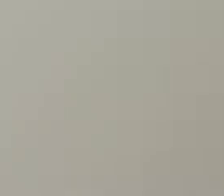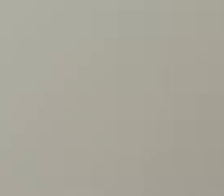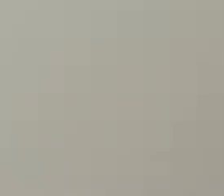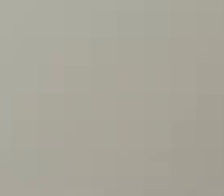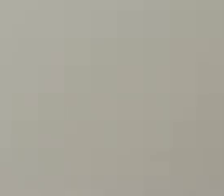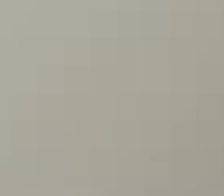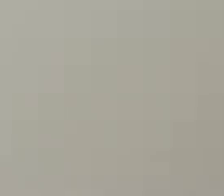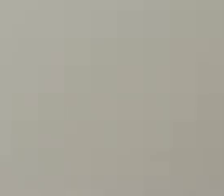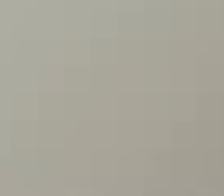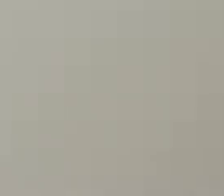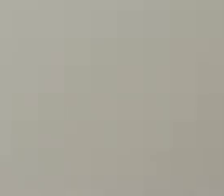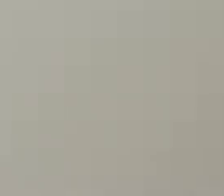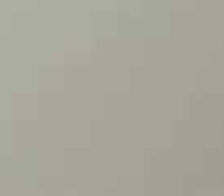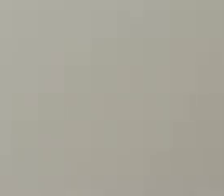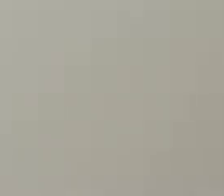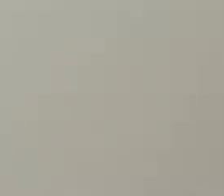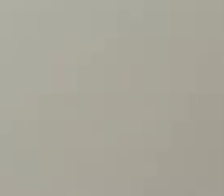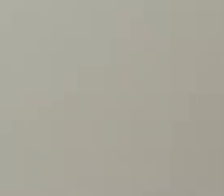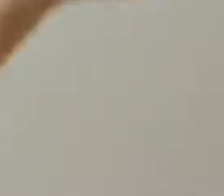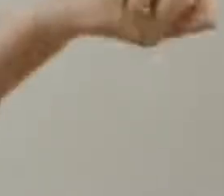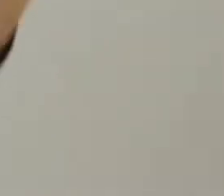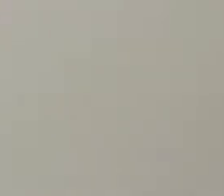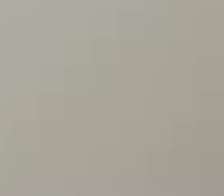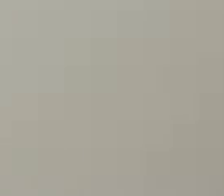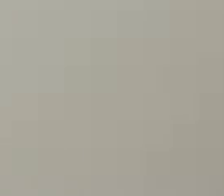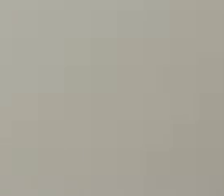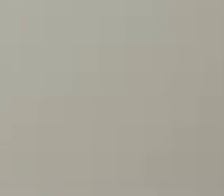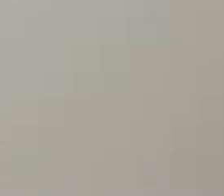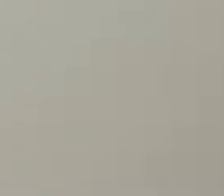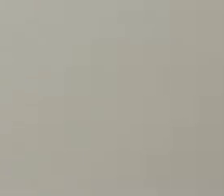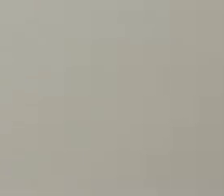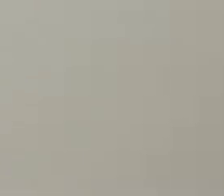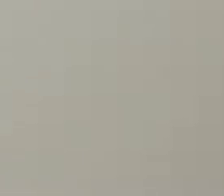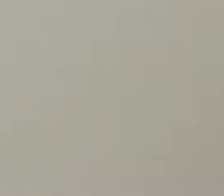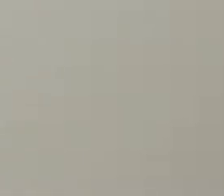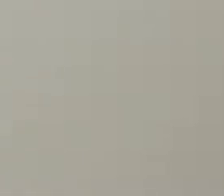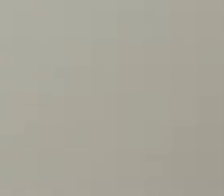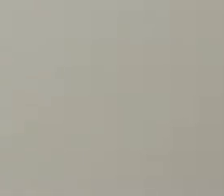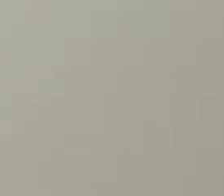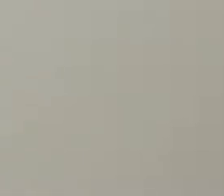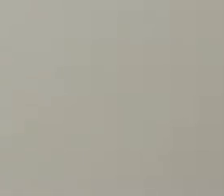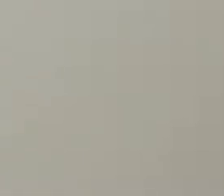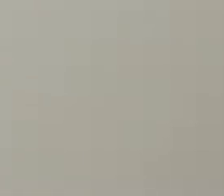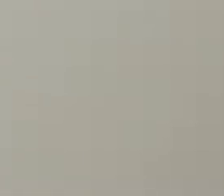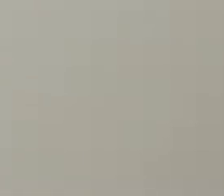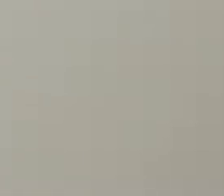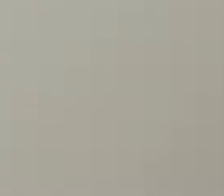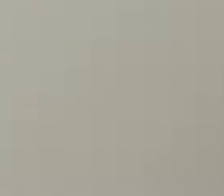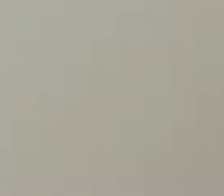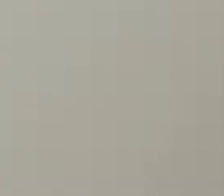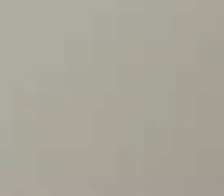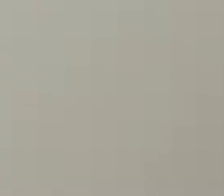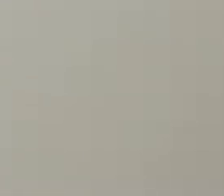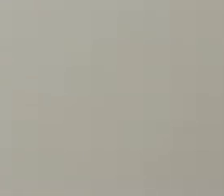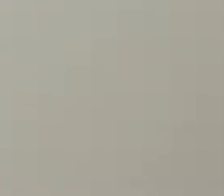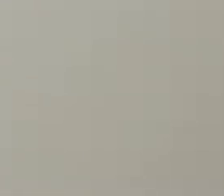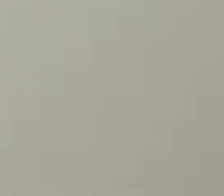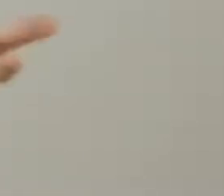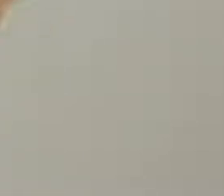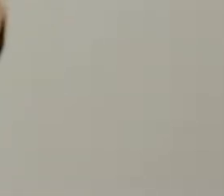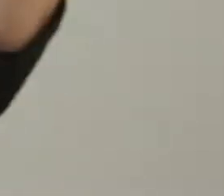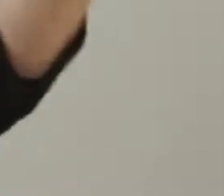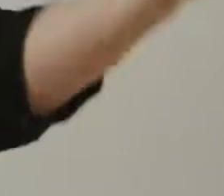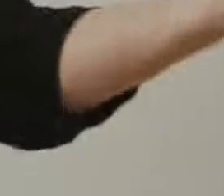להיות שהביאו את הכבסה, ונתנו אותה תמורת שיבולים, ואולי מי שגידל תרלגולת הביצים ולקח